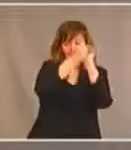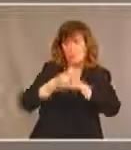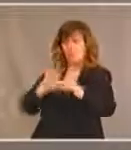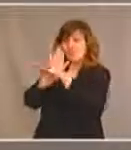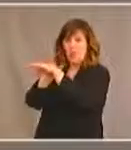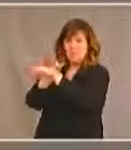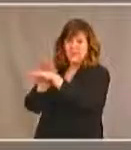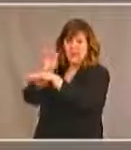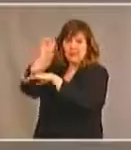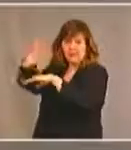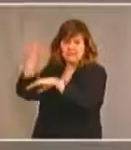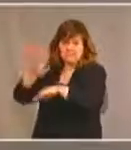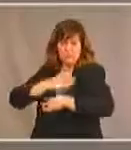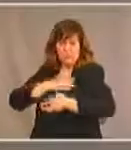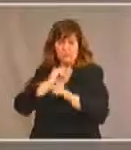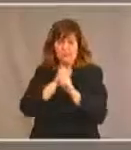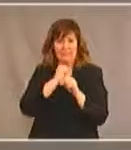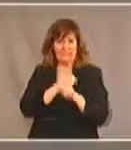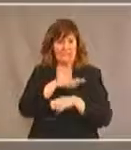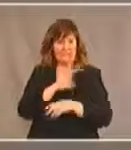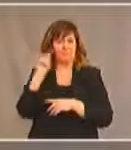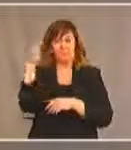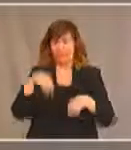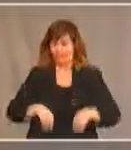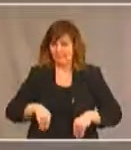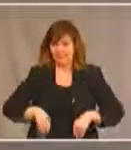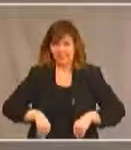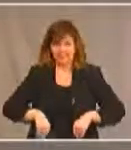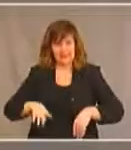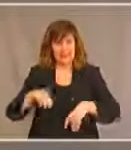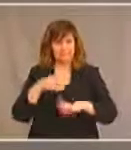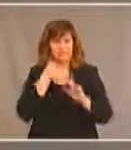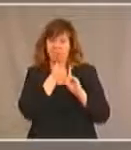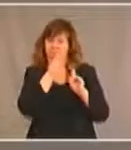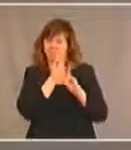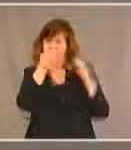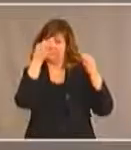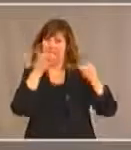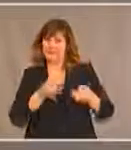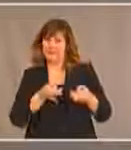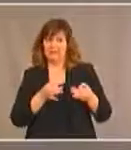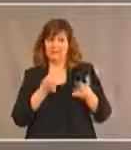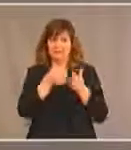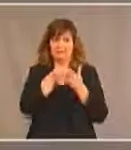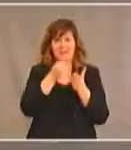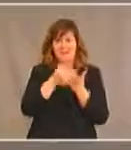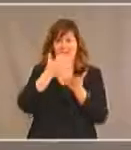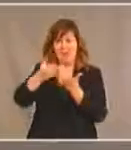ce sont les ministres, le premier ministre qui prennent des décisions sur le financement et les fonctionnaires ensuite